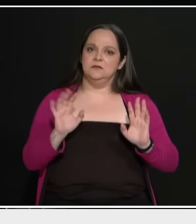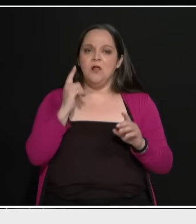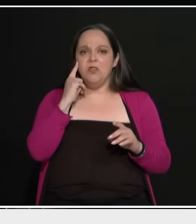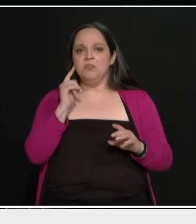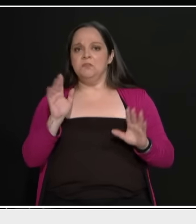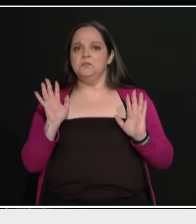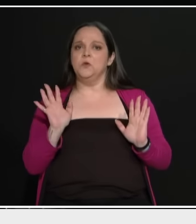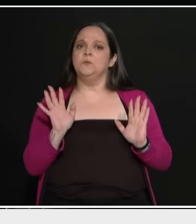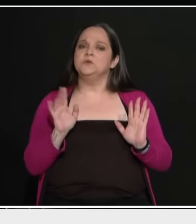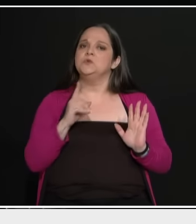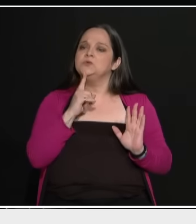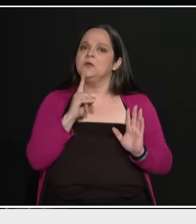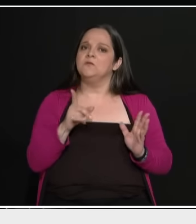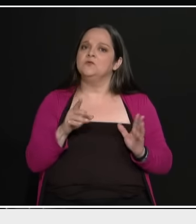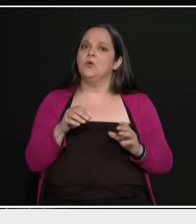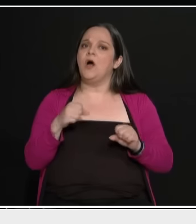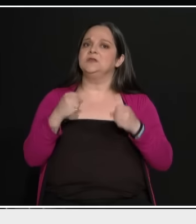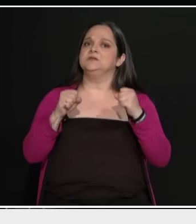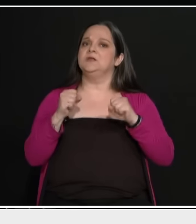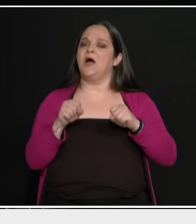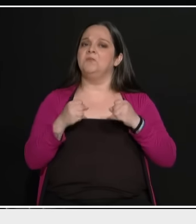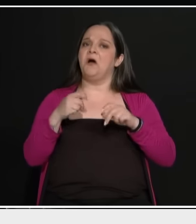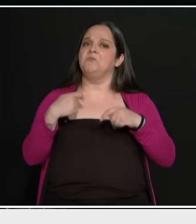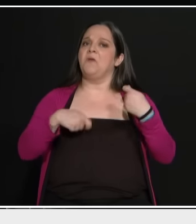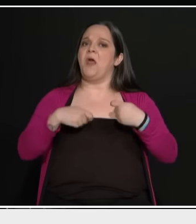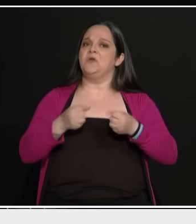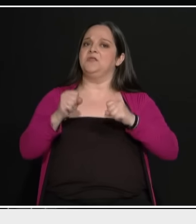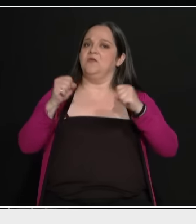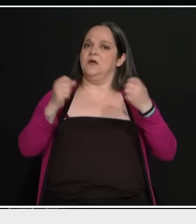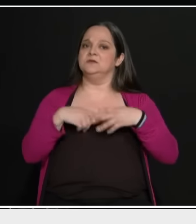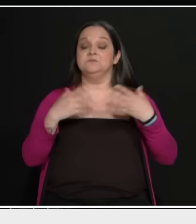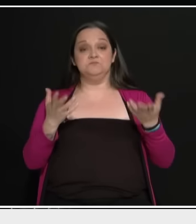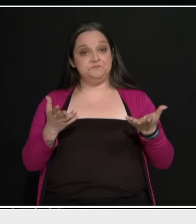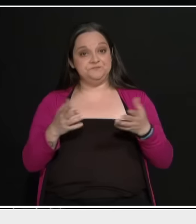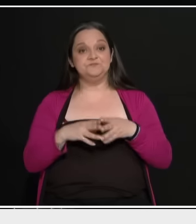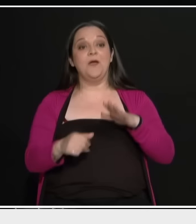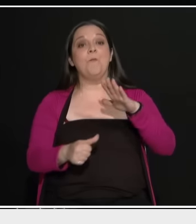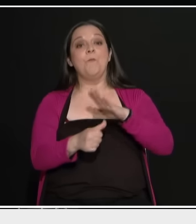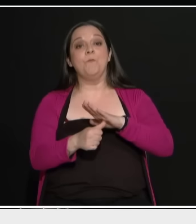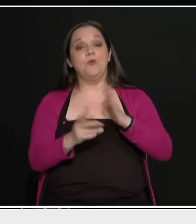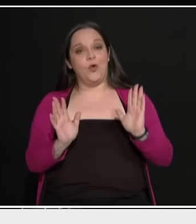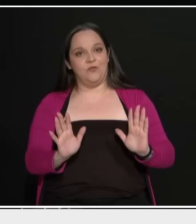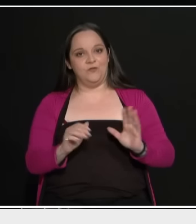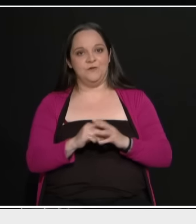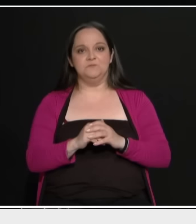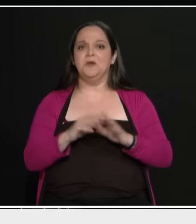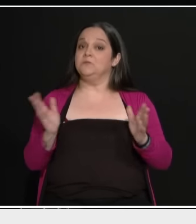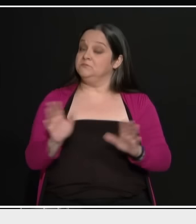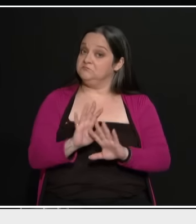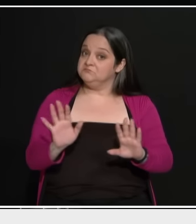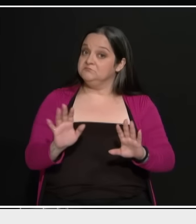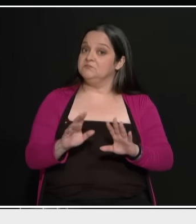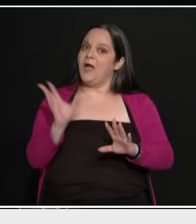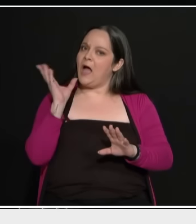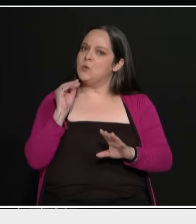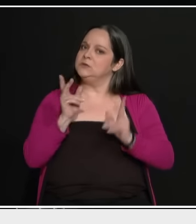τέτοια φαινόμενα. Να λύσαν. Δεν νομίζω να αντισταθούν κάποιοι. Ίσα ίσα ακούνε